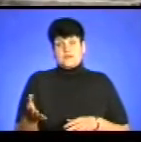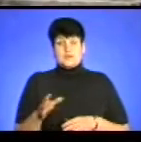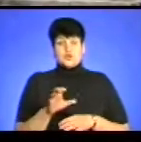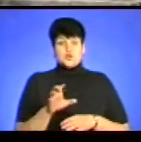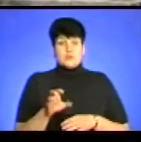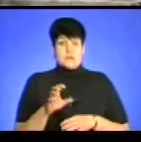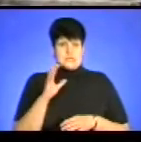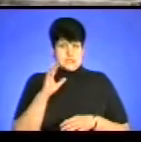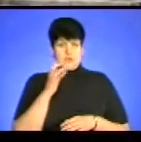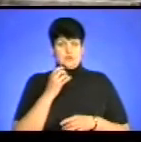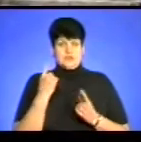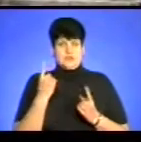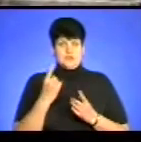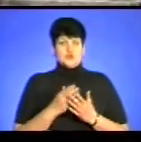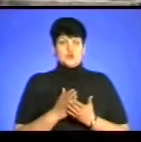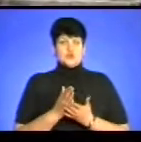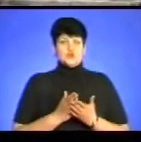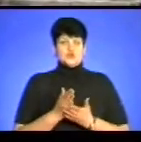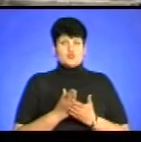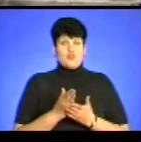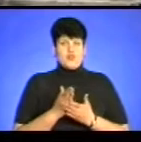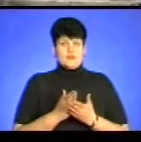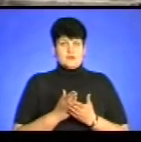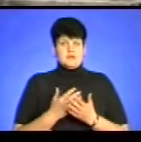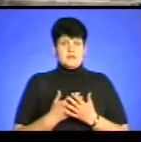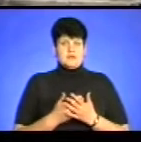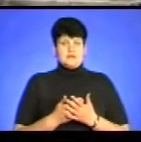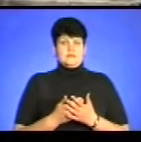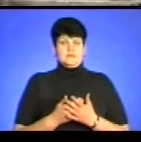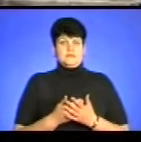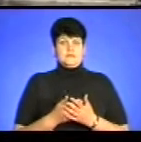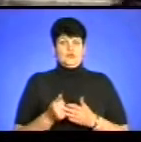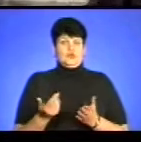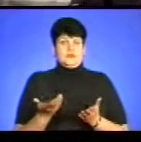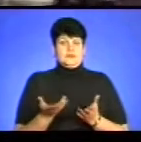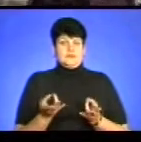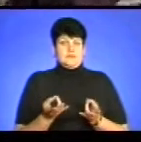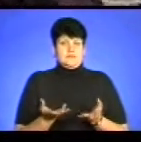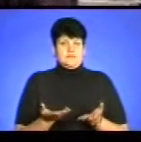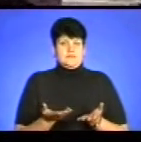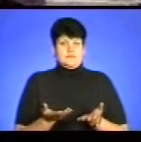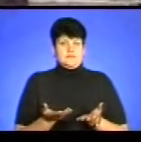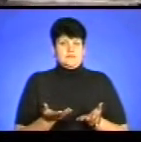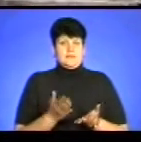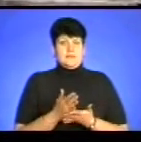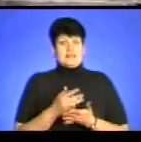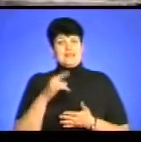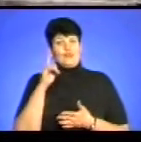серйозних пород, службових пород, зокрема, до яких потрібно мати